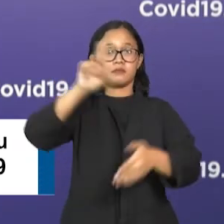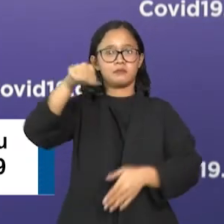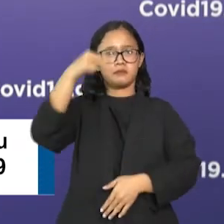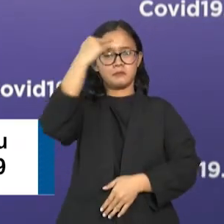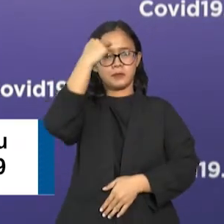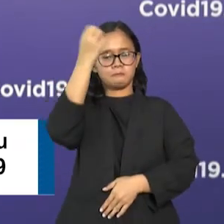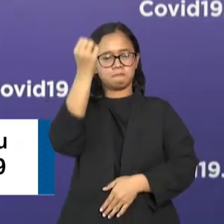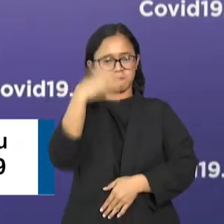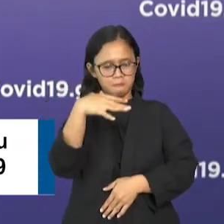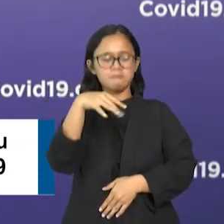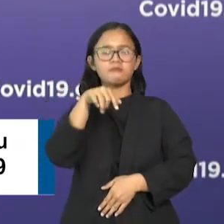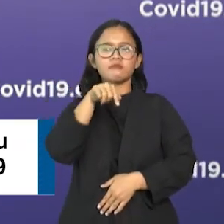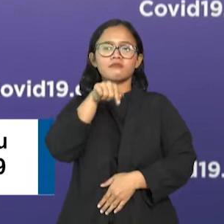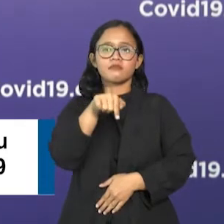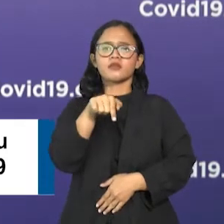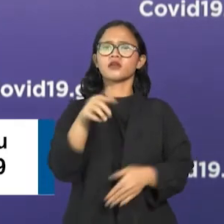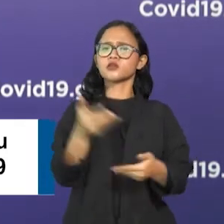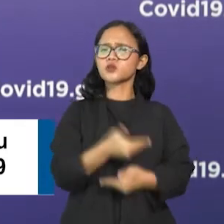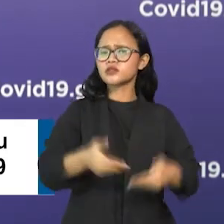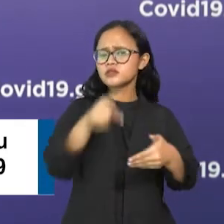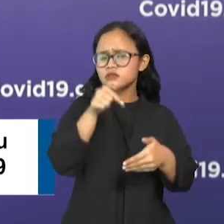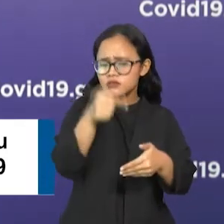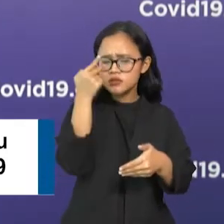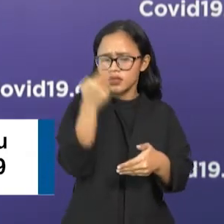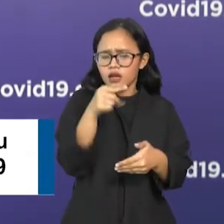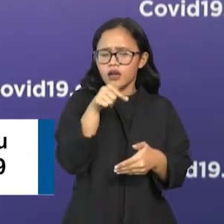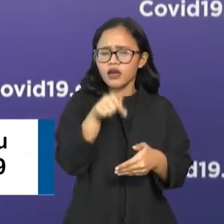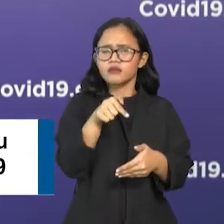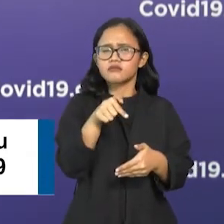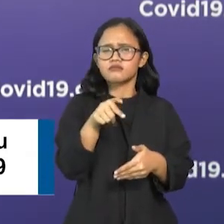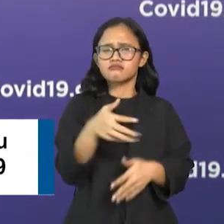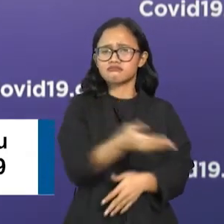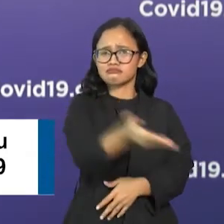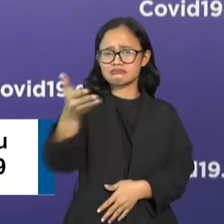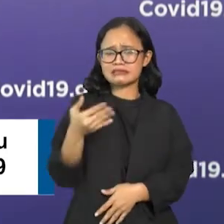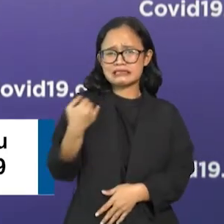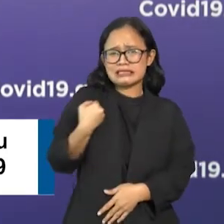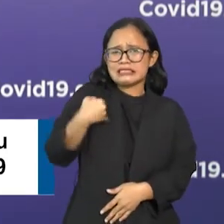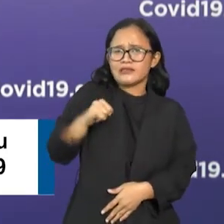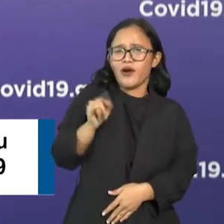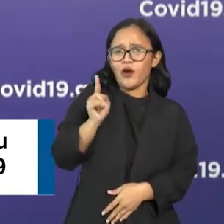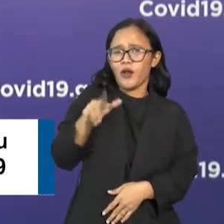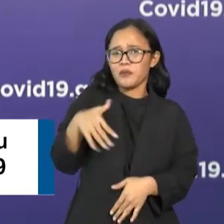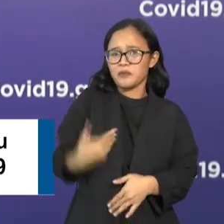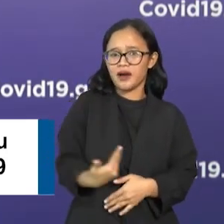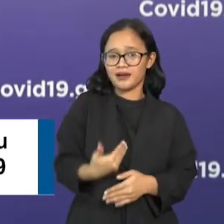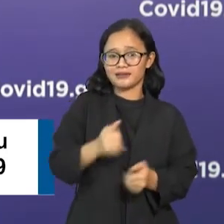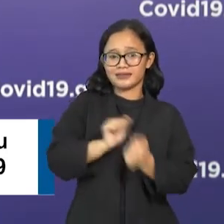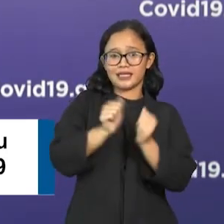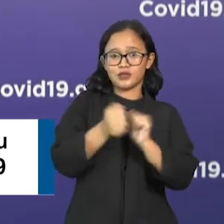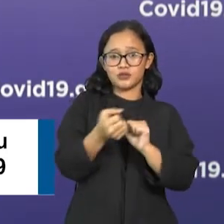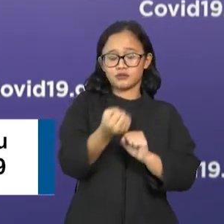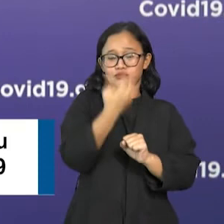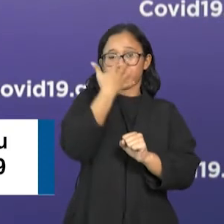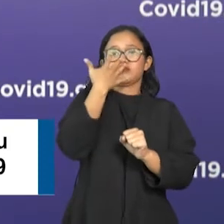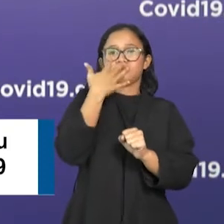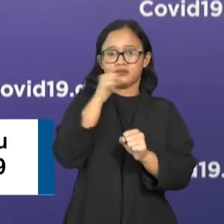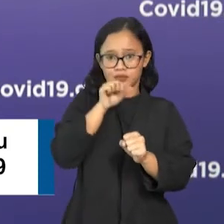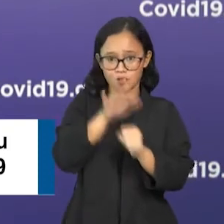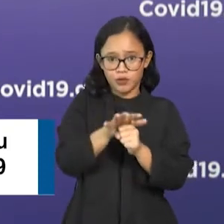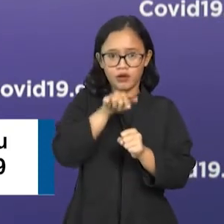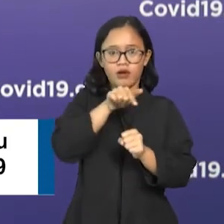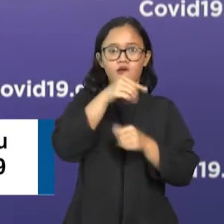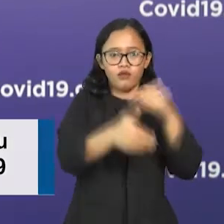maka kita tidak ingin akan adanya penambahan-penambahan kasus angka kematian yang